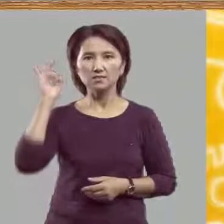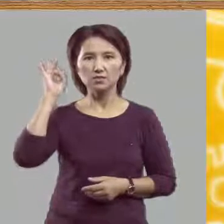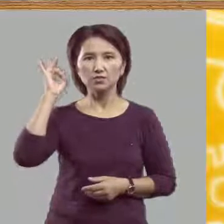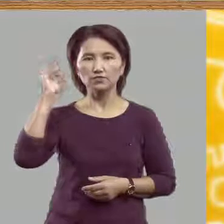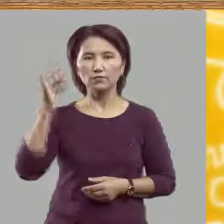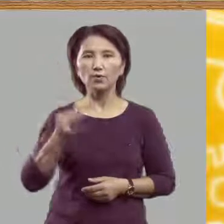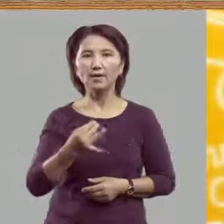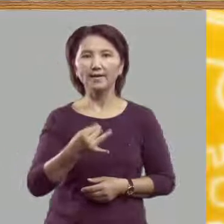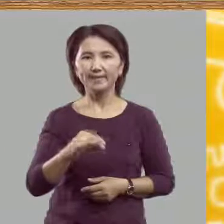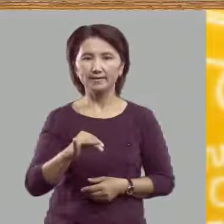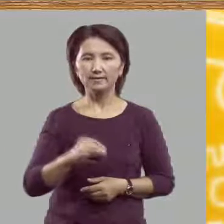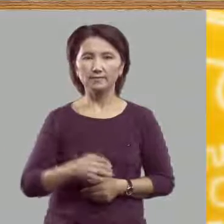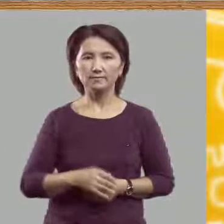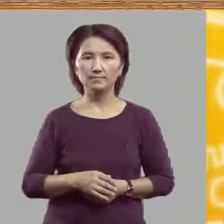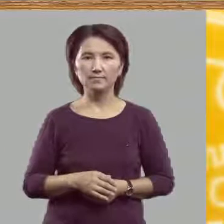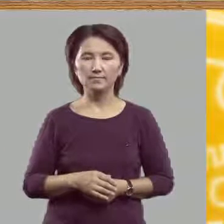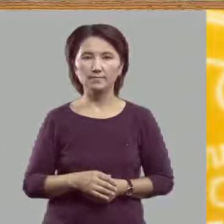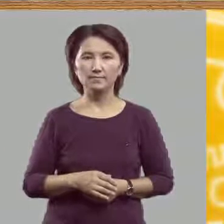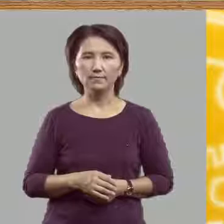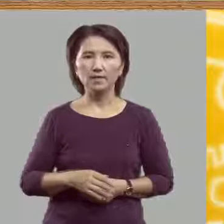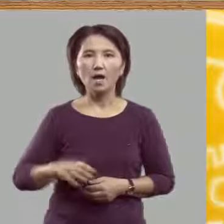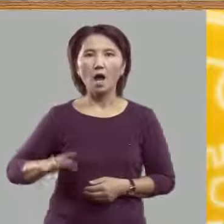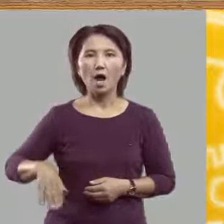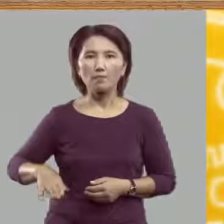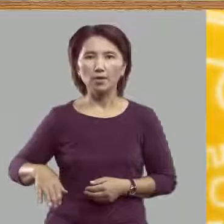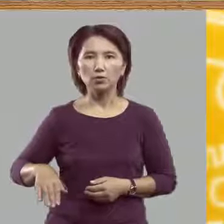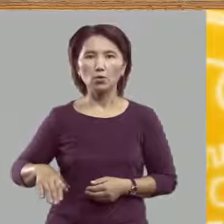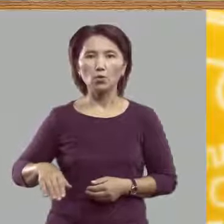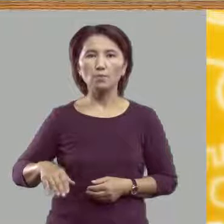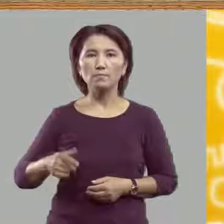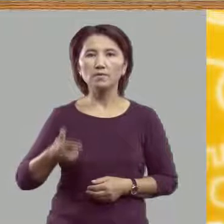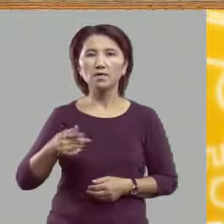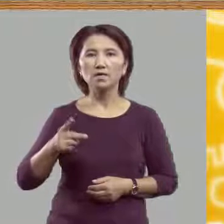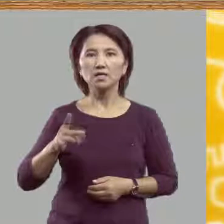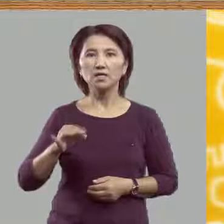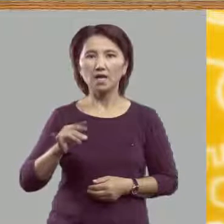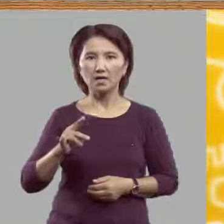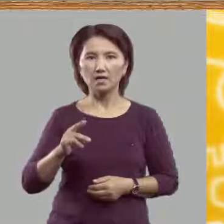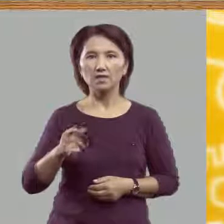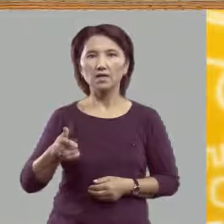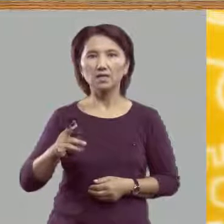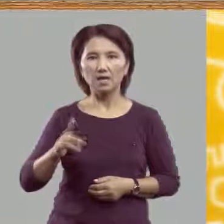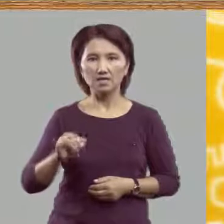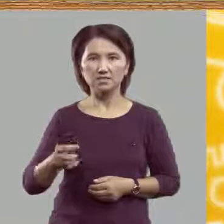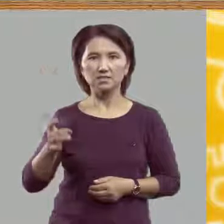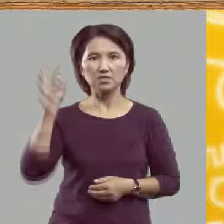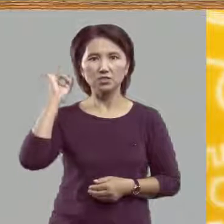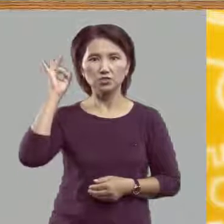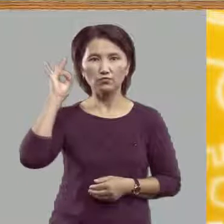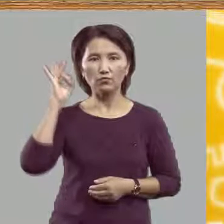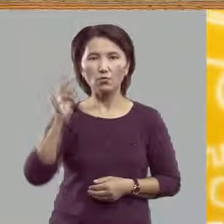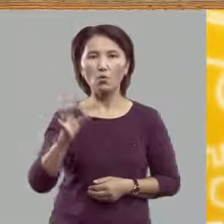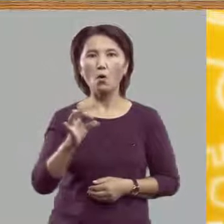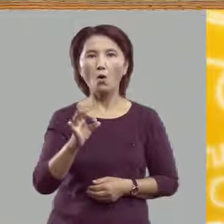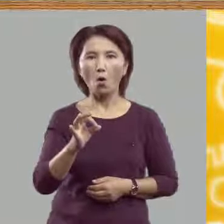ИЙ, а потом гласный звук О.